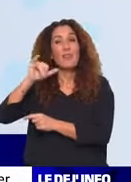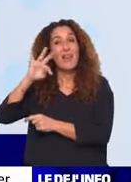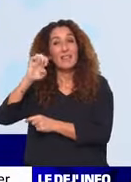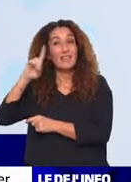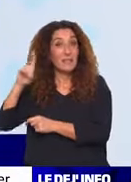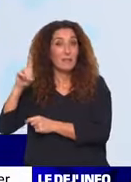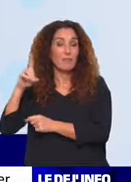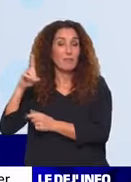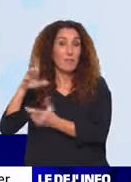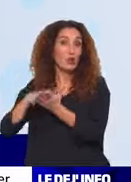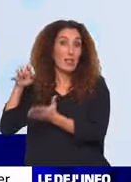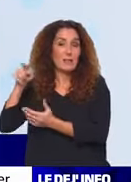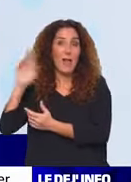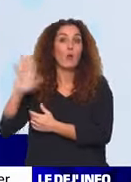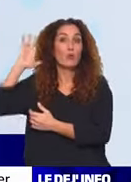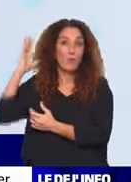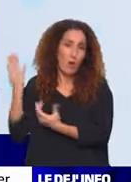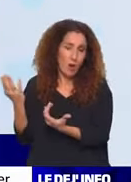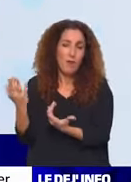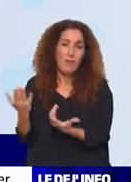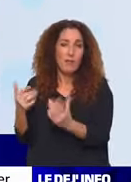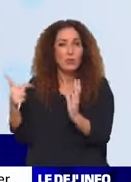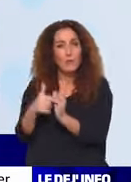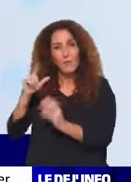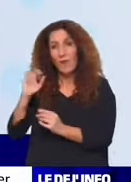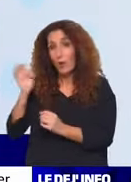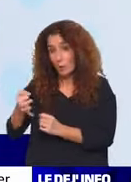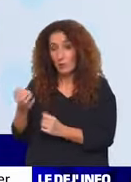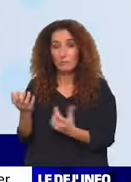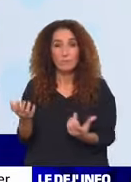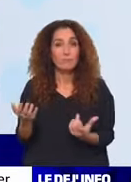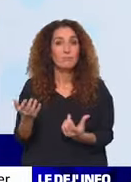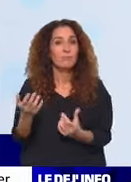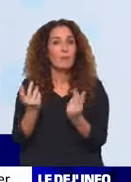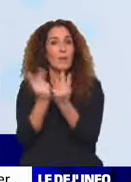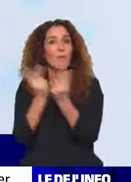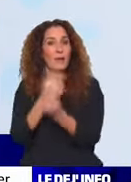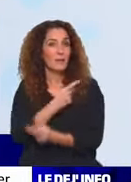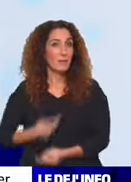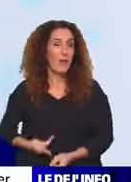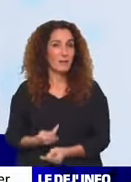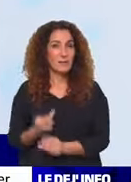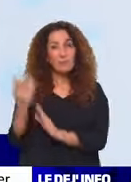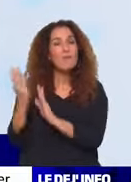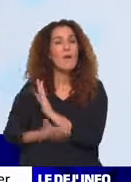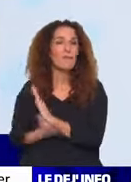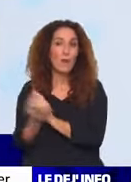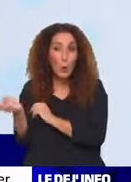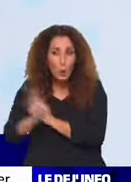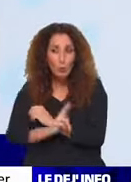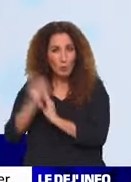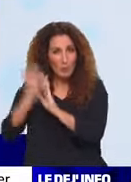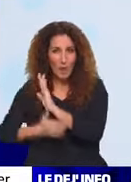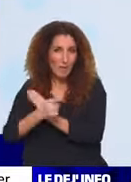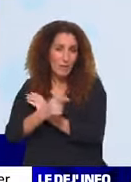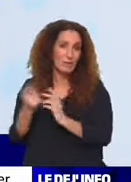Et Manchester United, qu'ils ont déjà rencontré en 2020 en phase de poule au Parc des Princes, avec une défaite de 1 au match retour, alors qu'il s